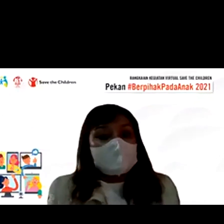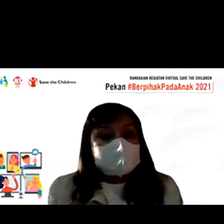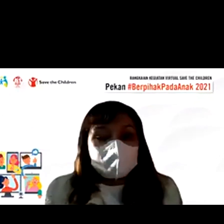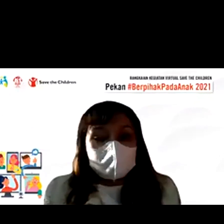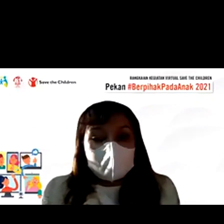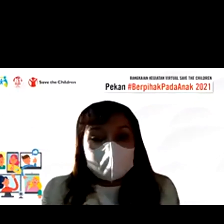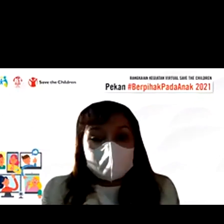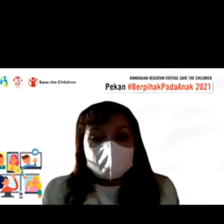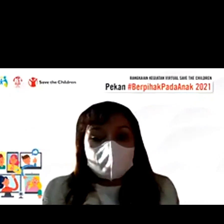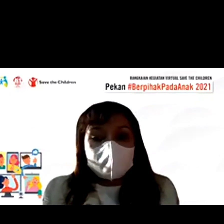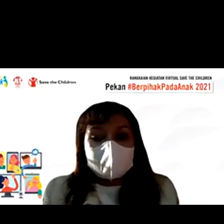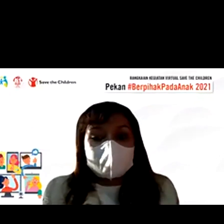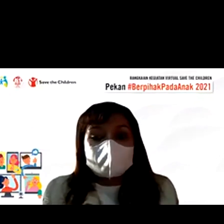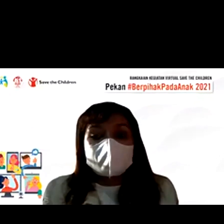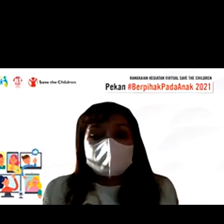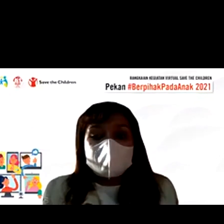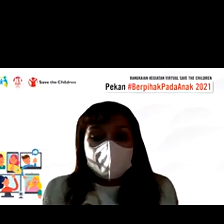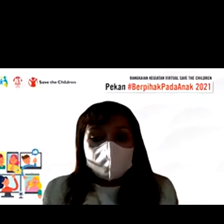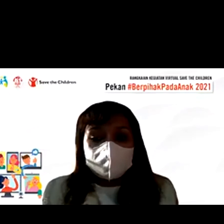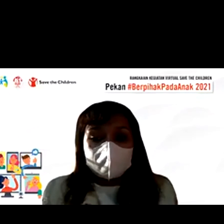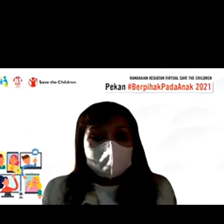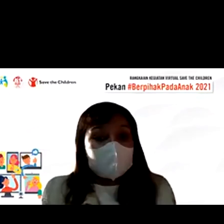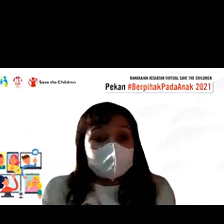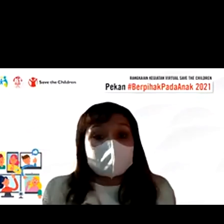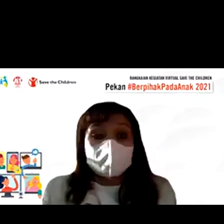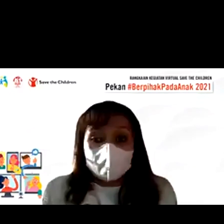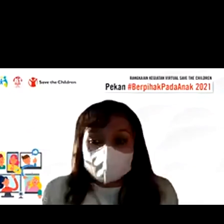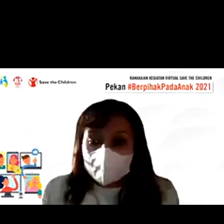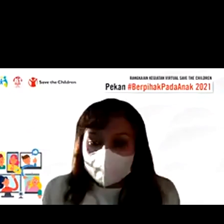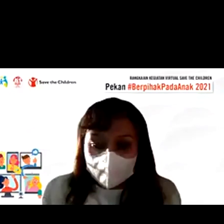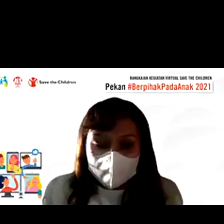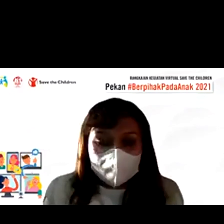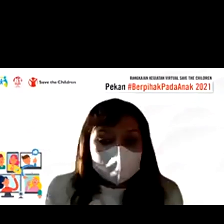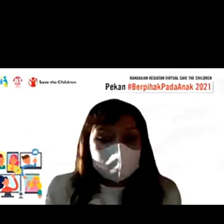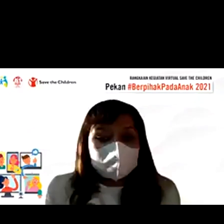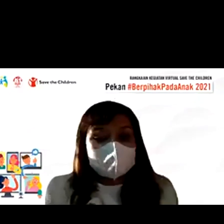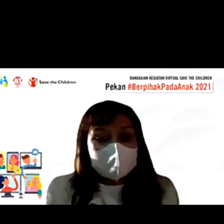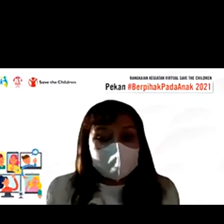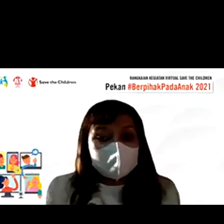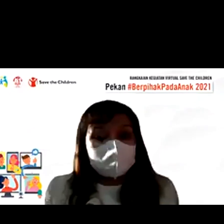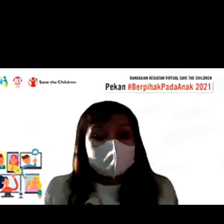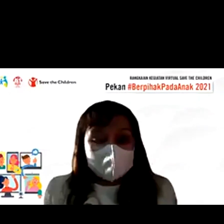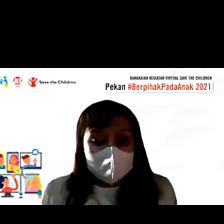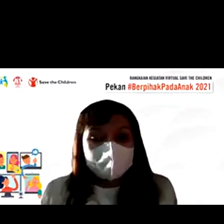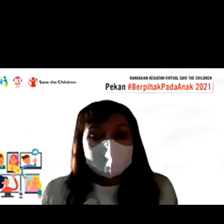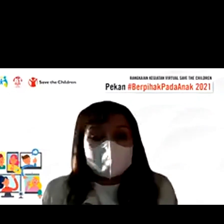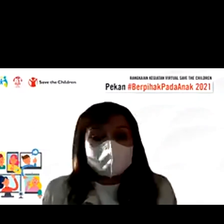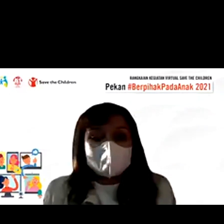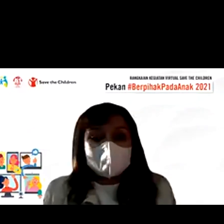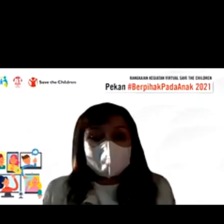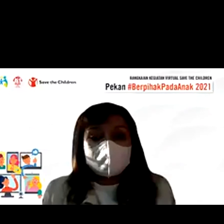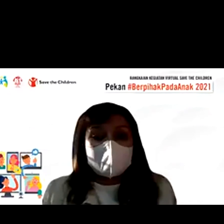selanjutnya kita masuk pada sesi tanya-jawab dengan ketentuan sebagai berikut yang pertama peserta yang ingin bertanya